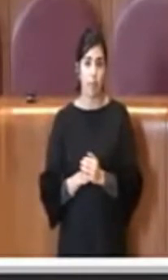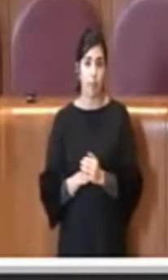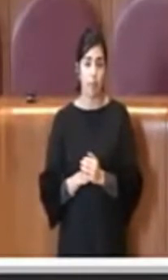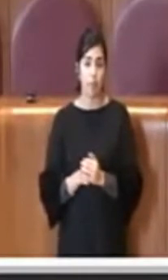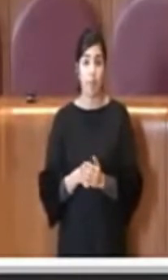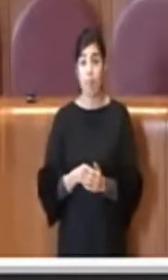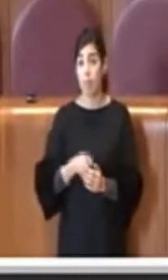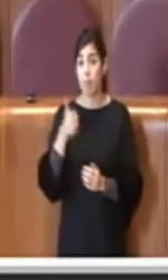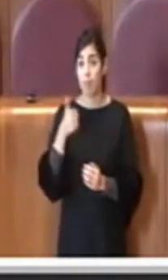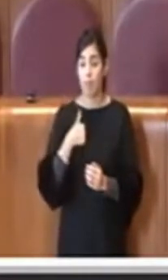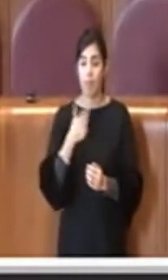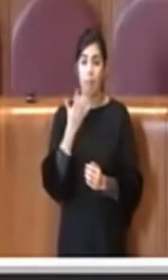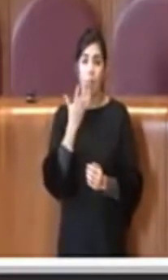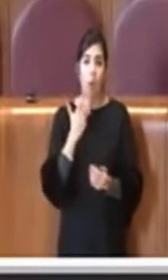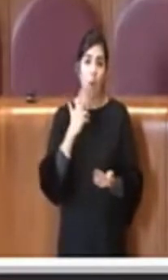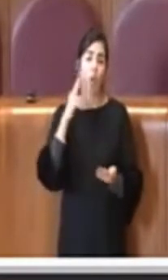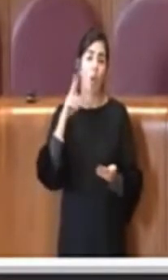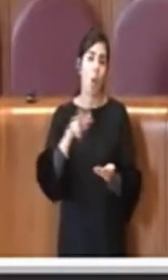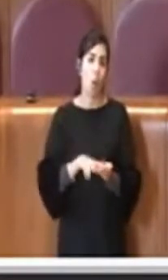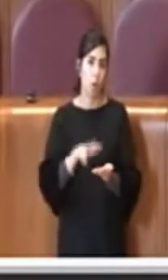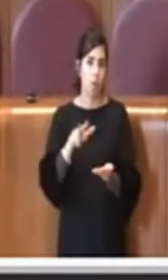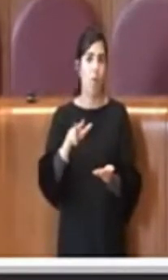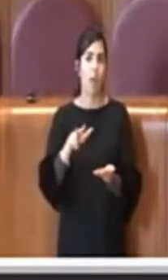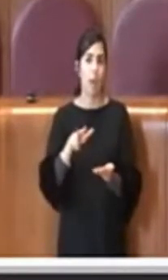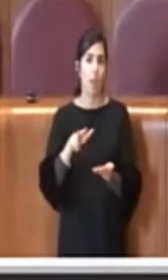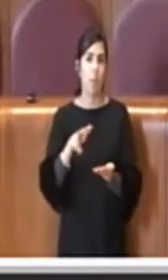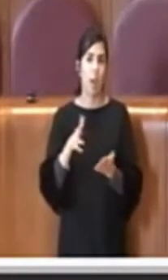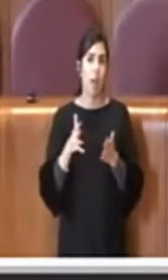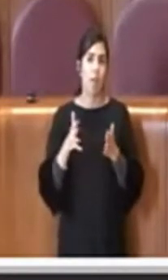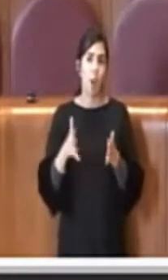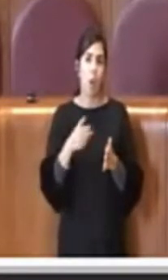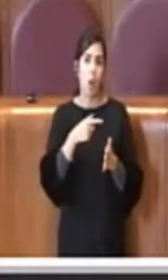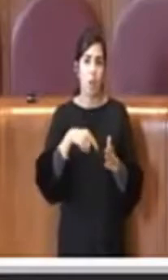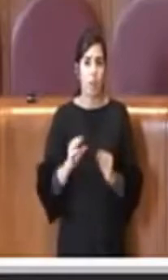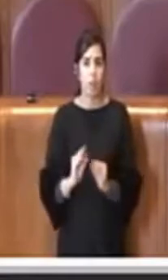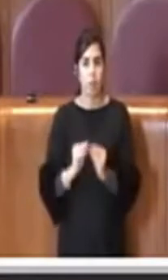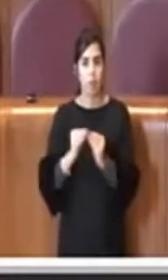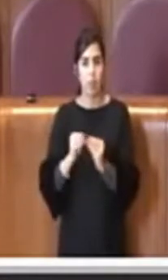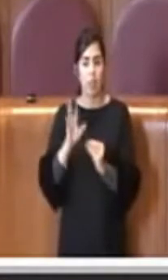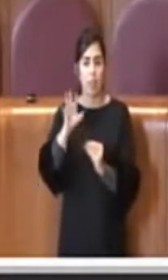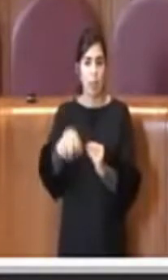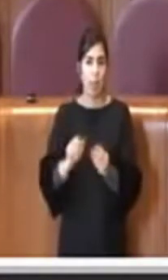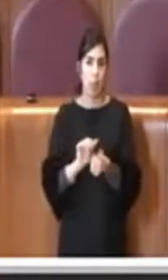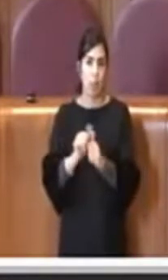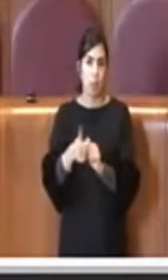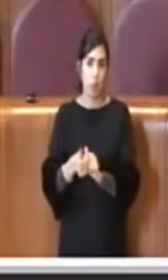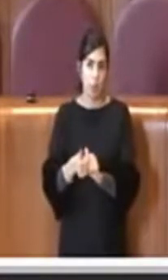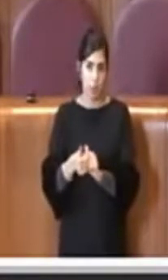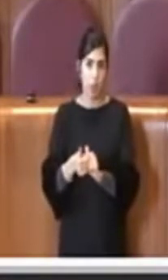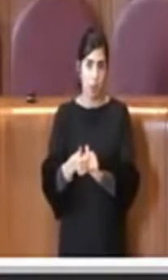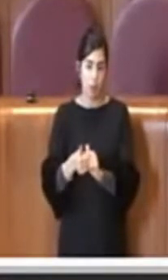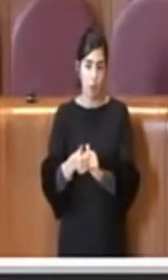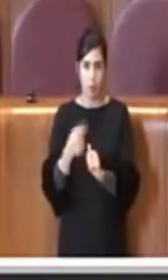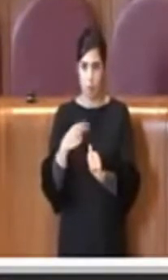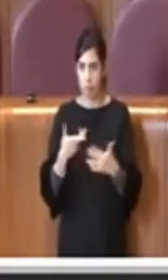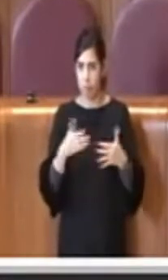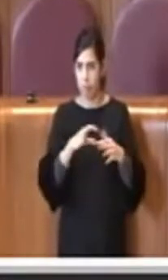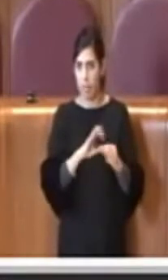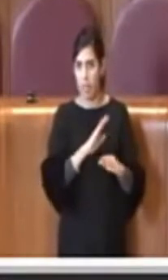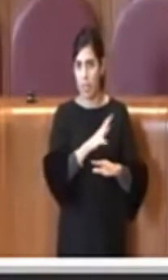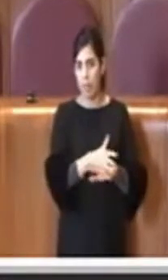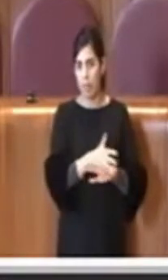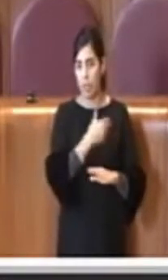confermare naturalmente la volontà di realizzare l'impianto sportivo, e mi riferisco quindi all'intervento del Consigliere